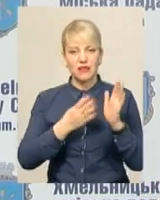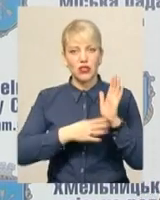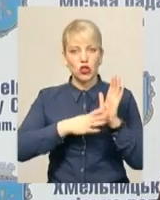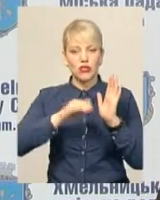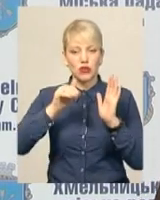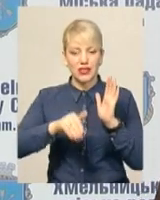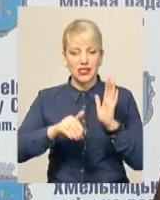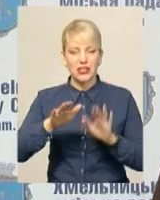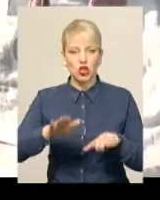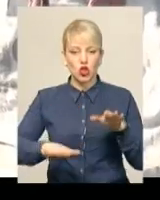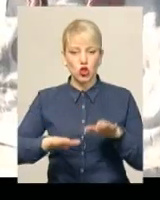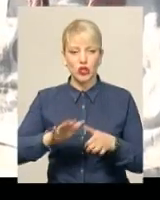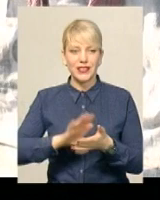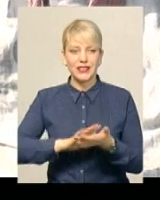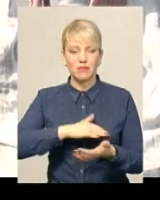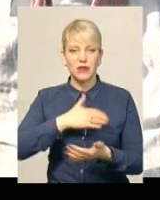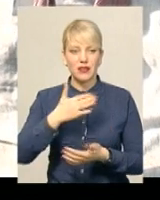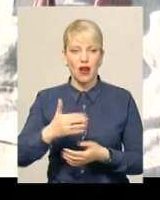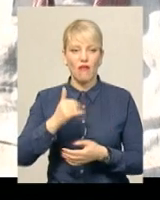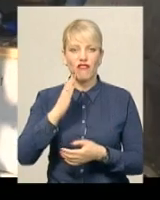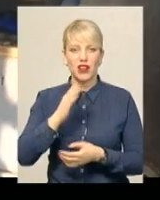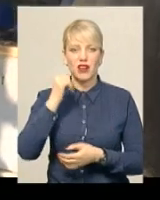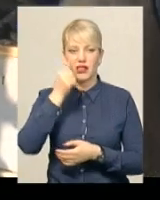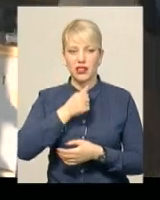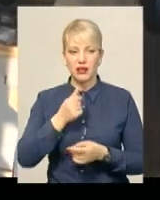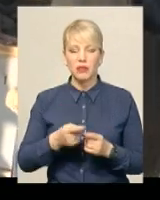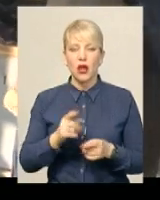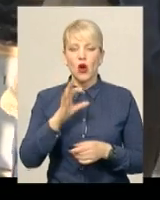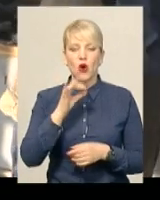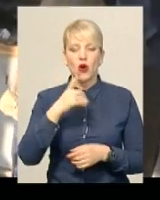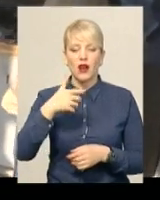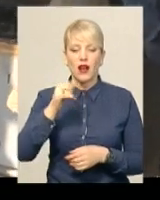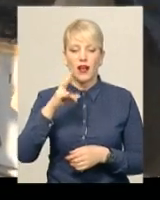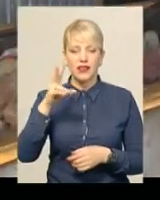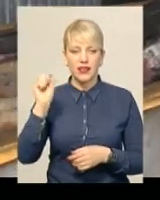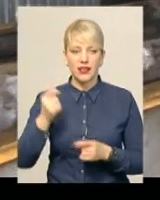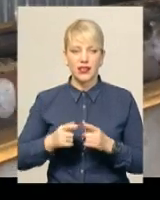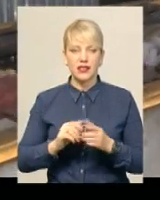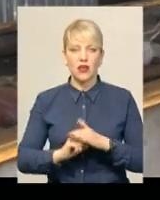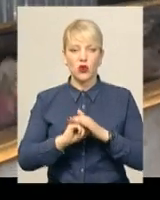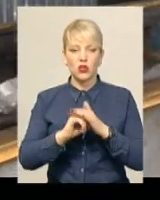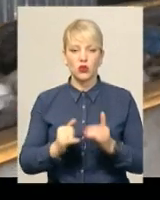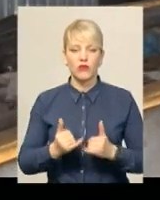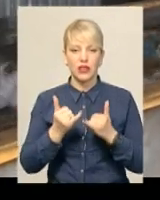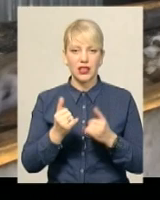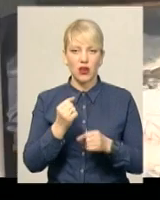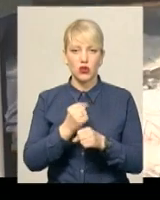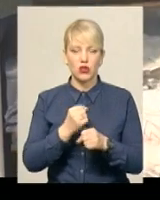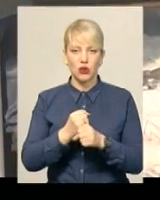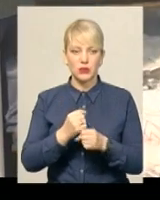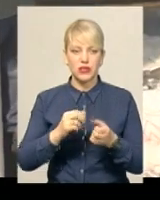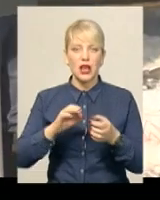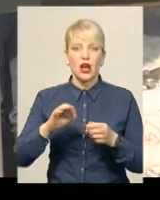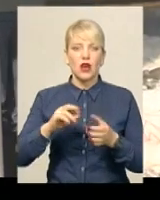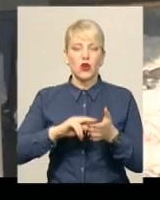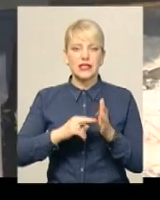тонн сміття в рік. Основна складова хмельницького непотребу – органіка. Її взяли за основу для розробки концепції заводу. Обрали механіко